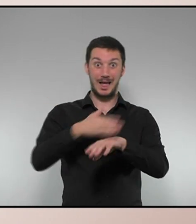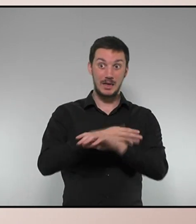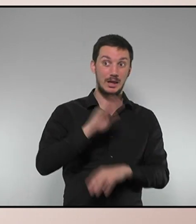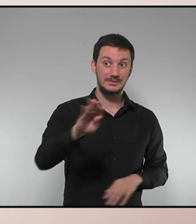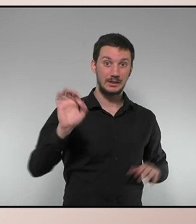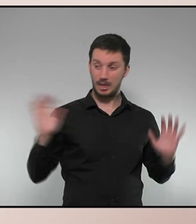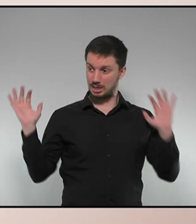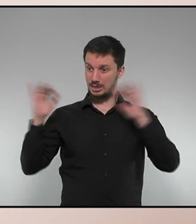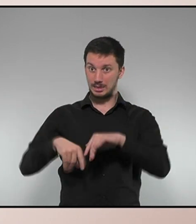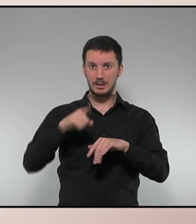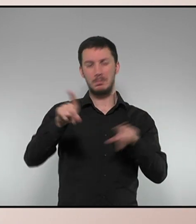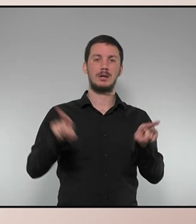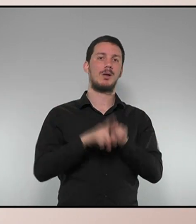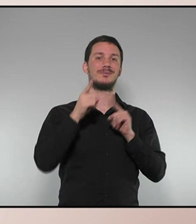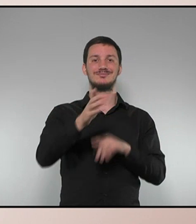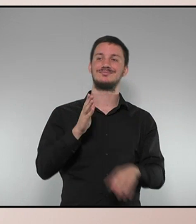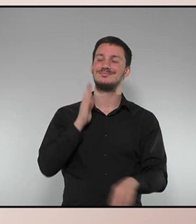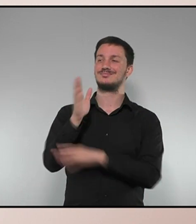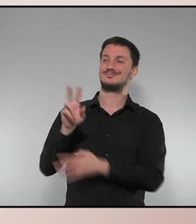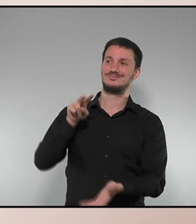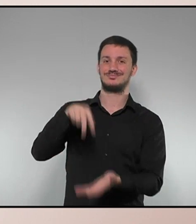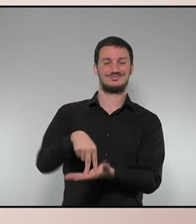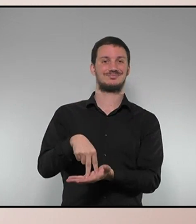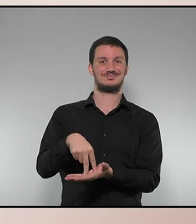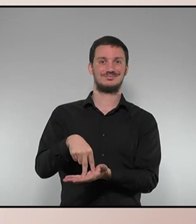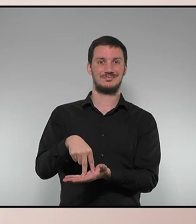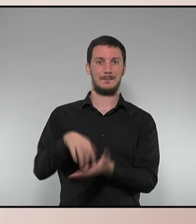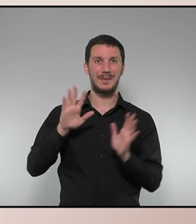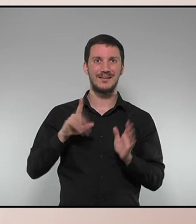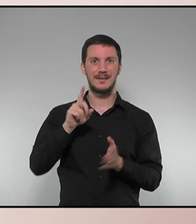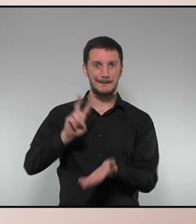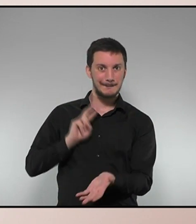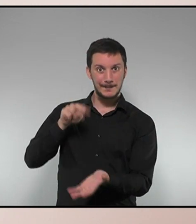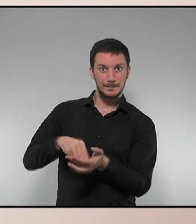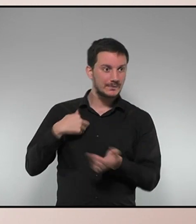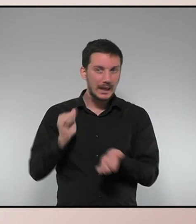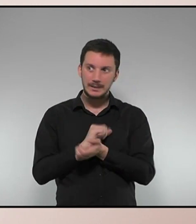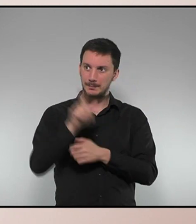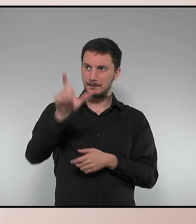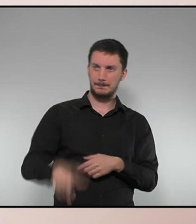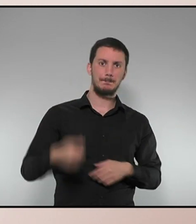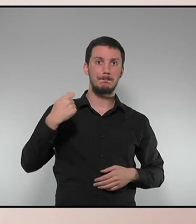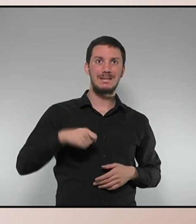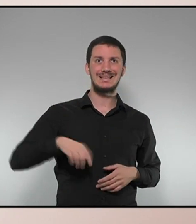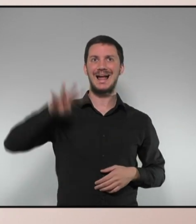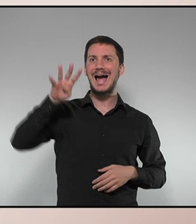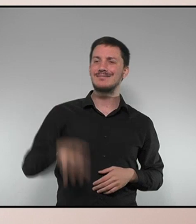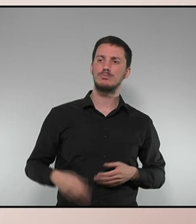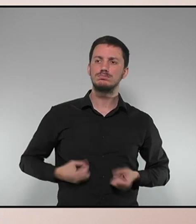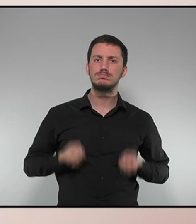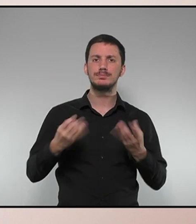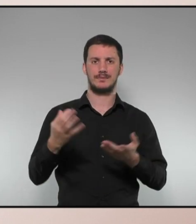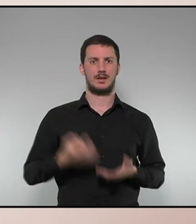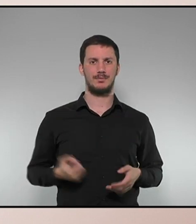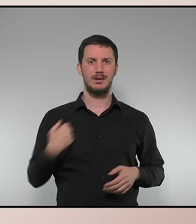i malgrat tot vostè hi va fer un rendezvous, un paper que no és el que esperem d'un president de Catalunya. Ni ambició